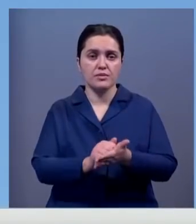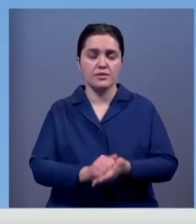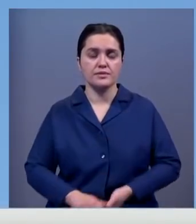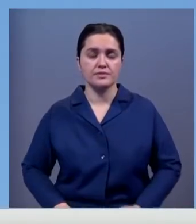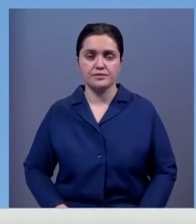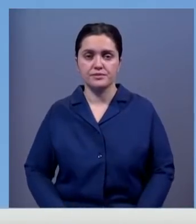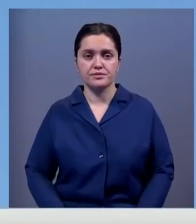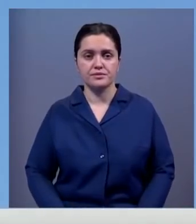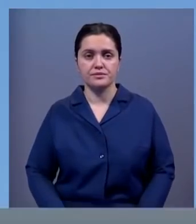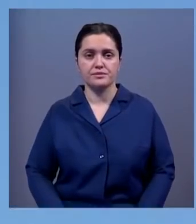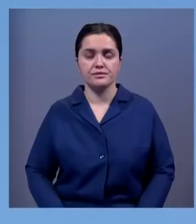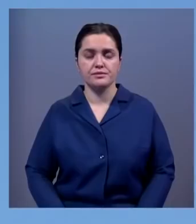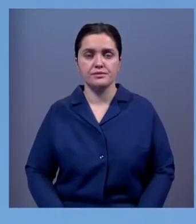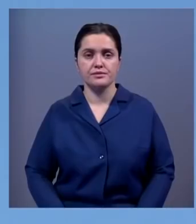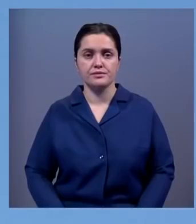наводнений.